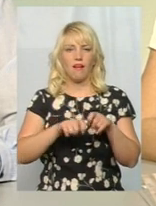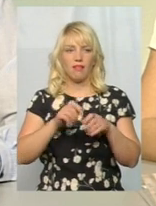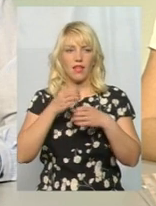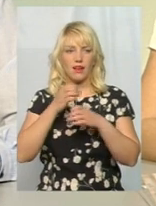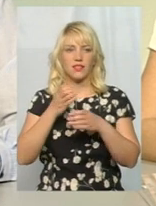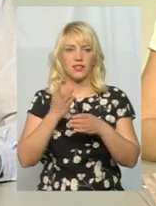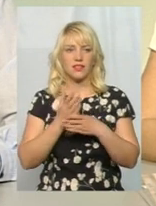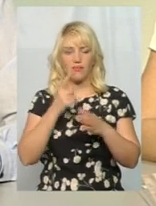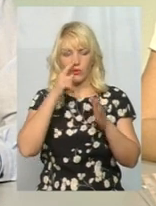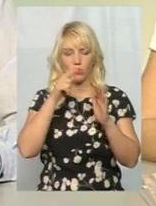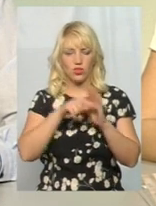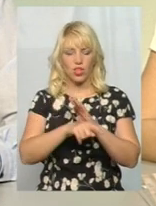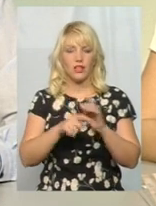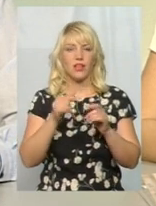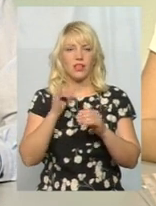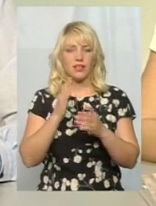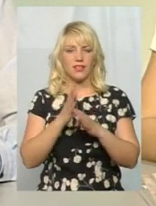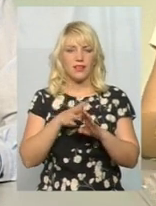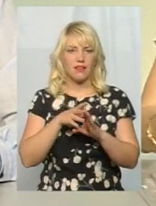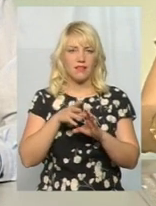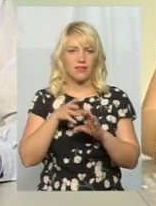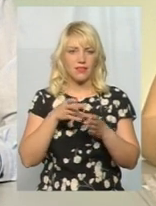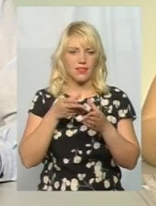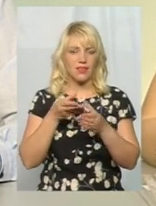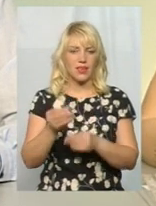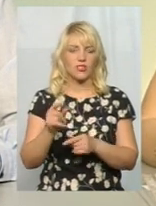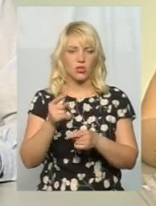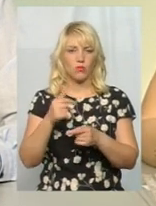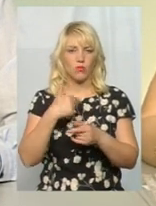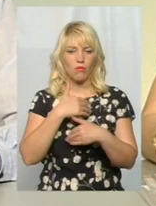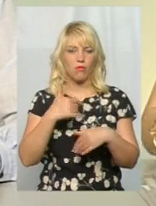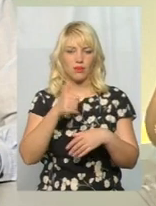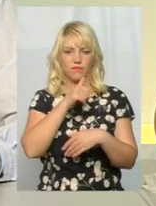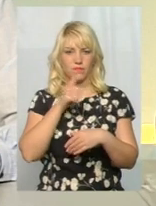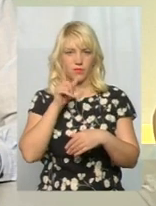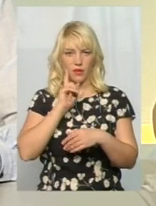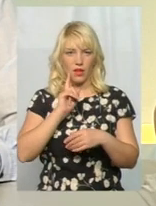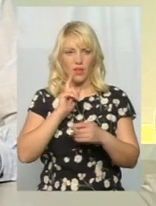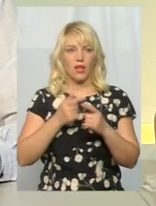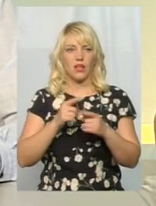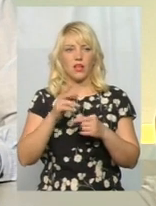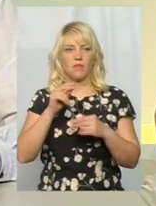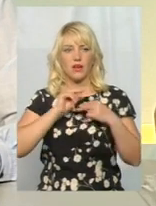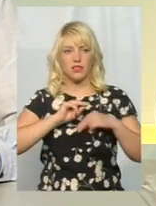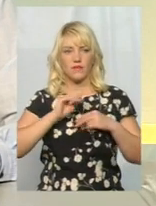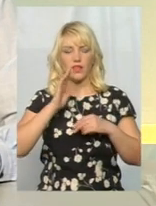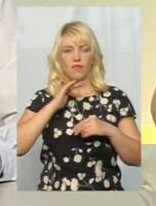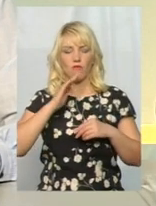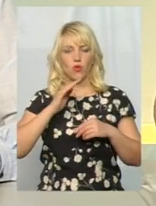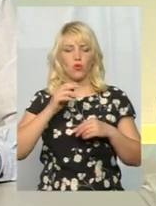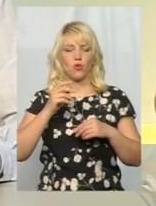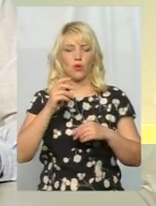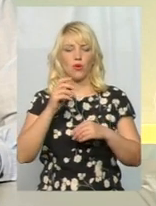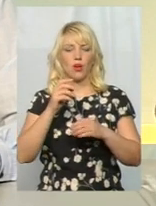тиск, а ми хочемо, щоб ці результати були об'єктивними. Отож, ми стали свідками того, як працівник водопровідного господарства просто